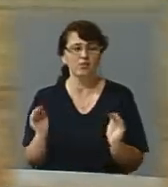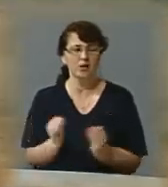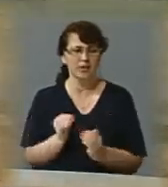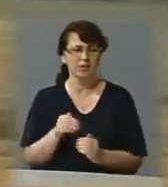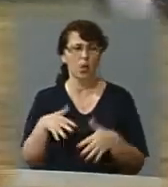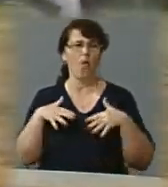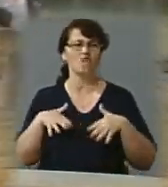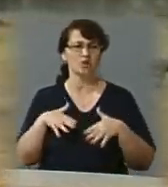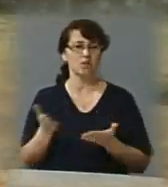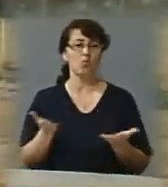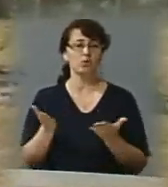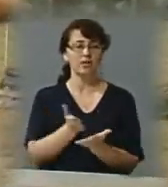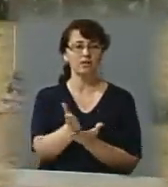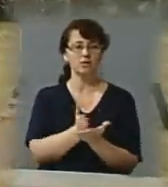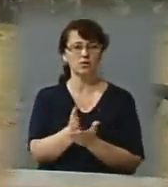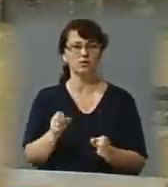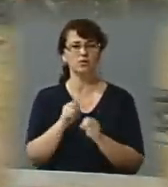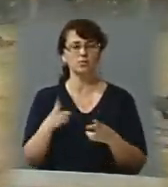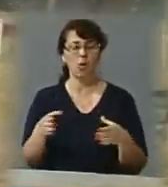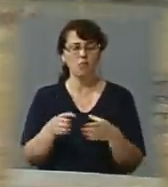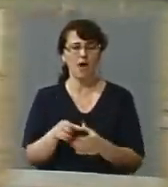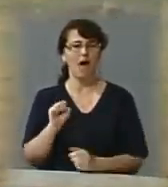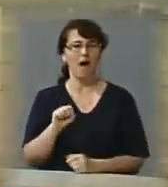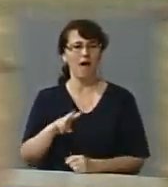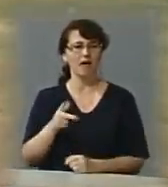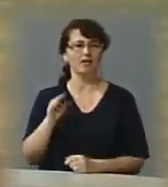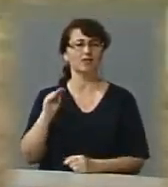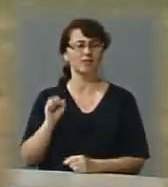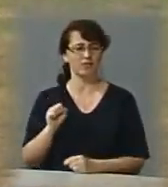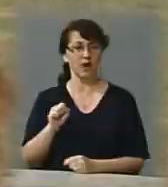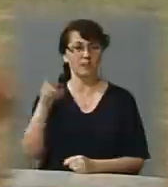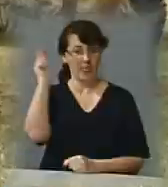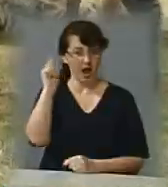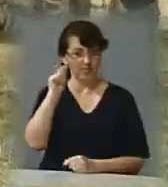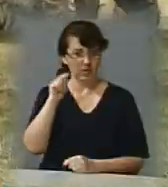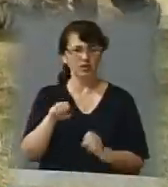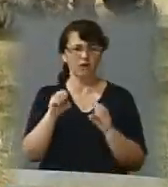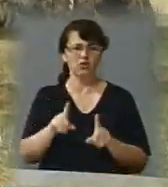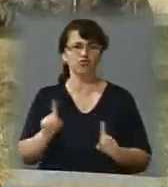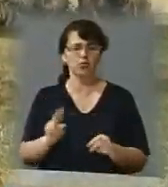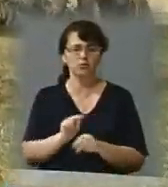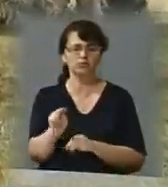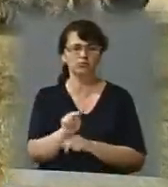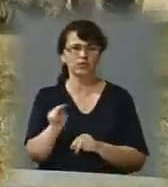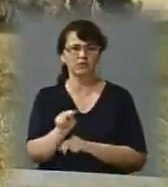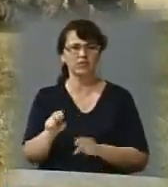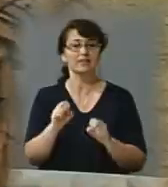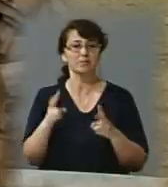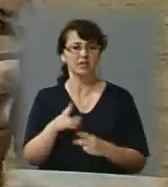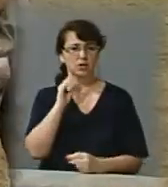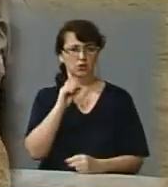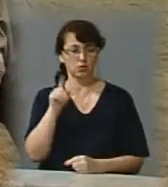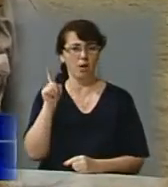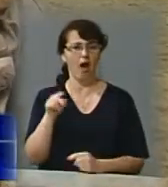Криму, де служив у спецпідрозділі Альфа. Пройти кінологічне навчання вирішив, аби тренувати штурмових собак вже у Дніпрі.